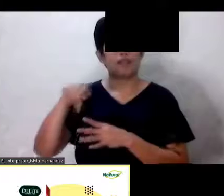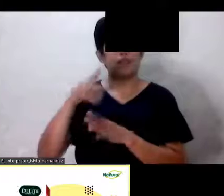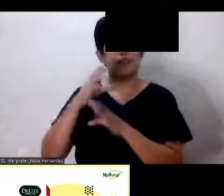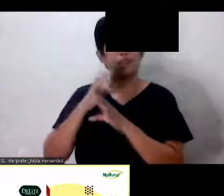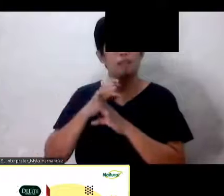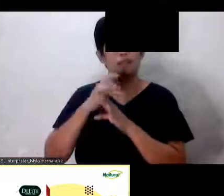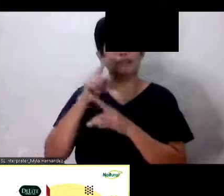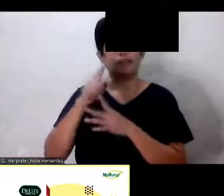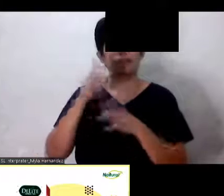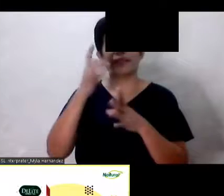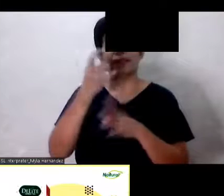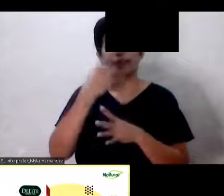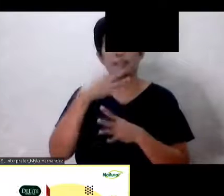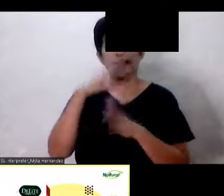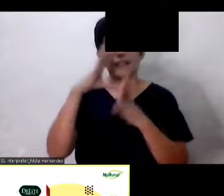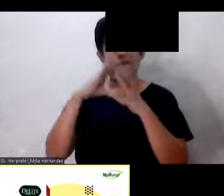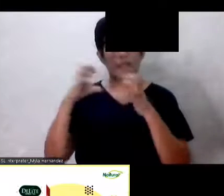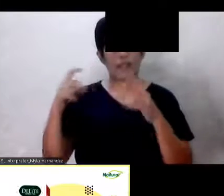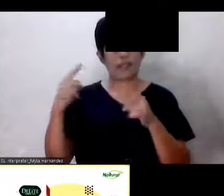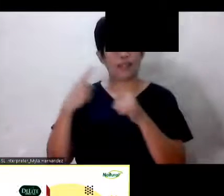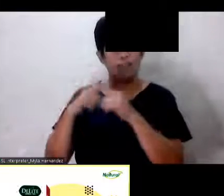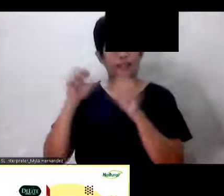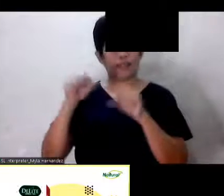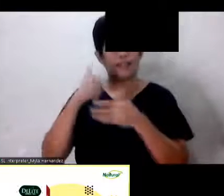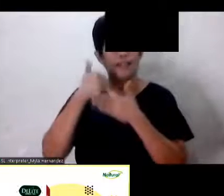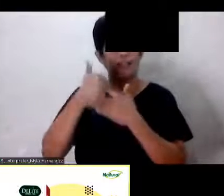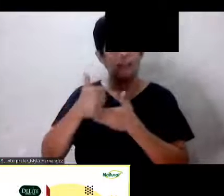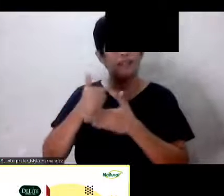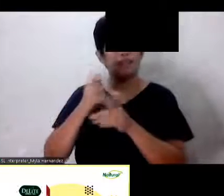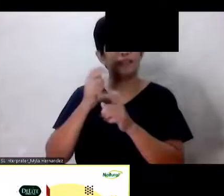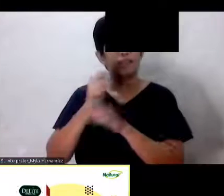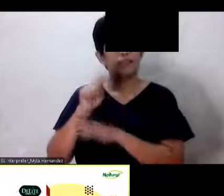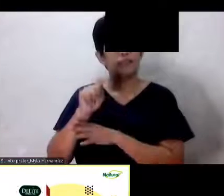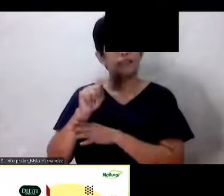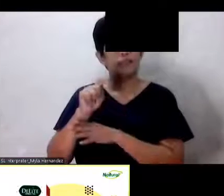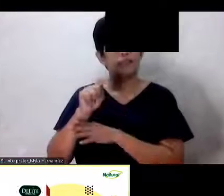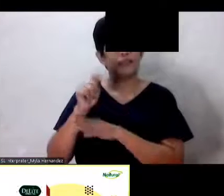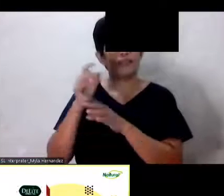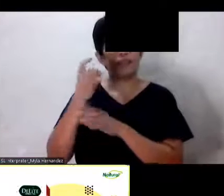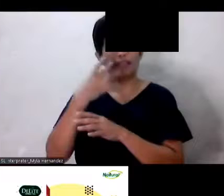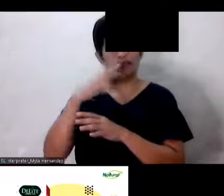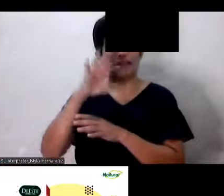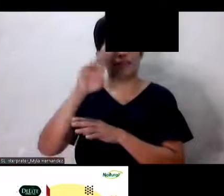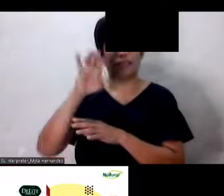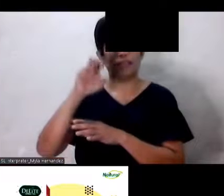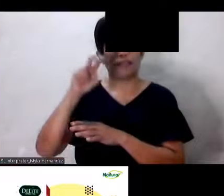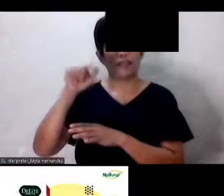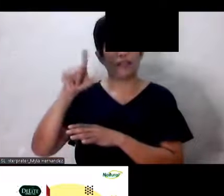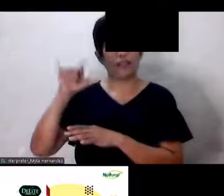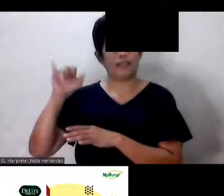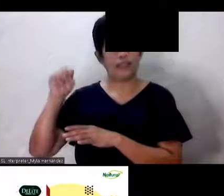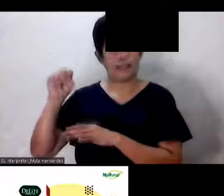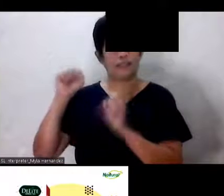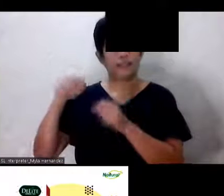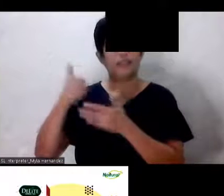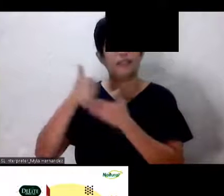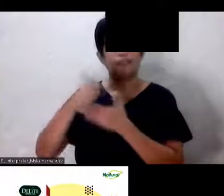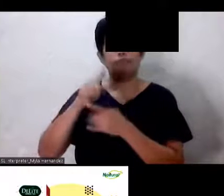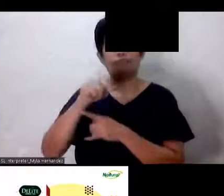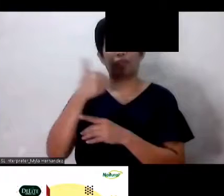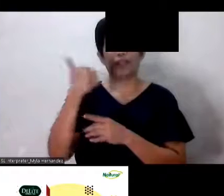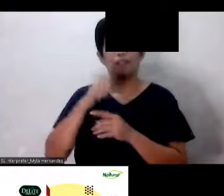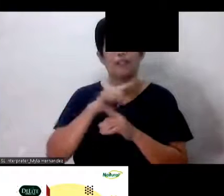help Taking Rindaline Can help Because it's a natural diuretic Yes, Brother M Katalang din si Virginia Ibanghelyo